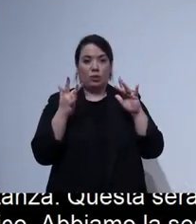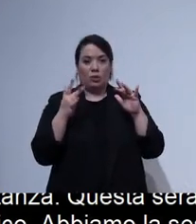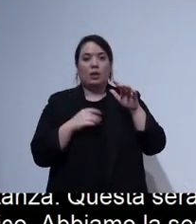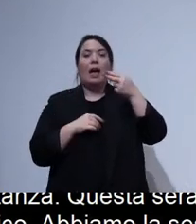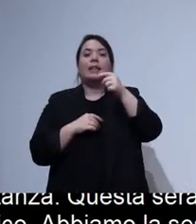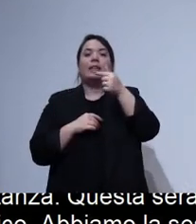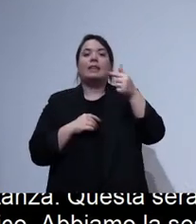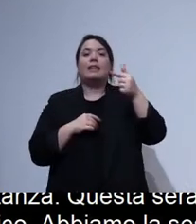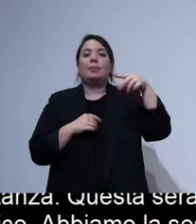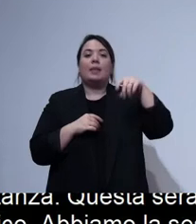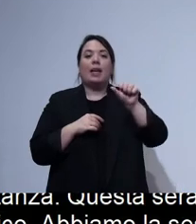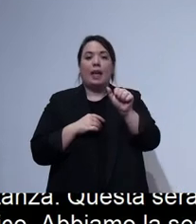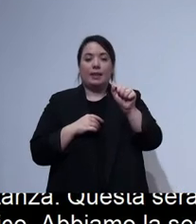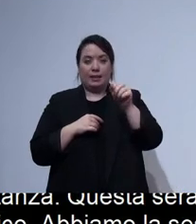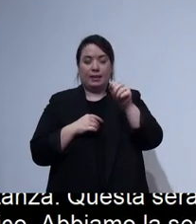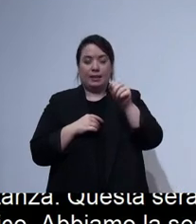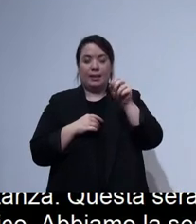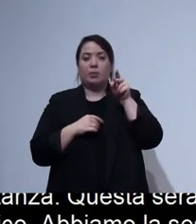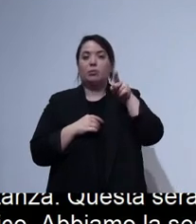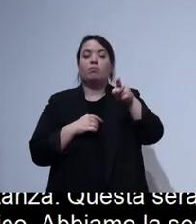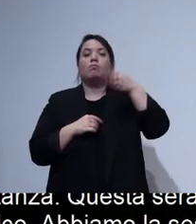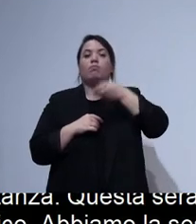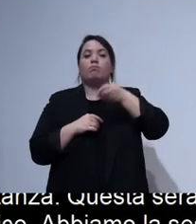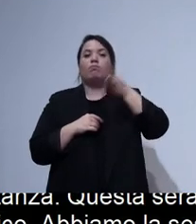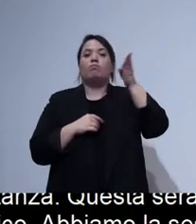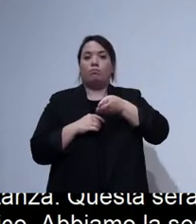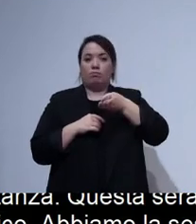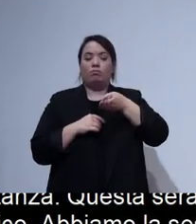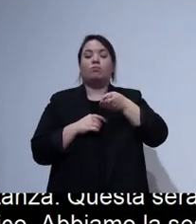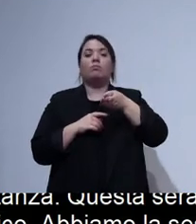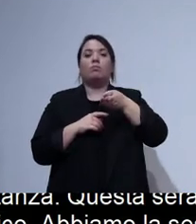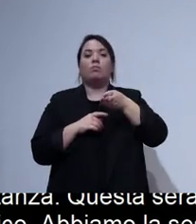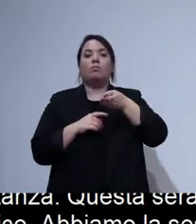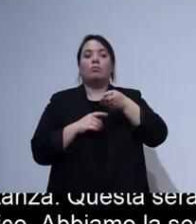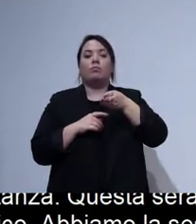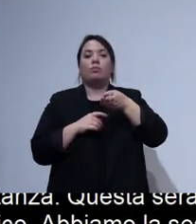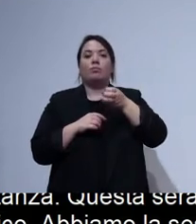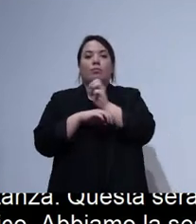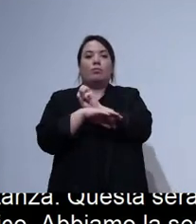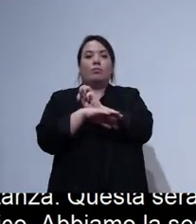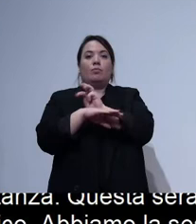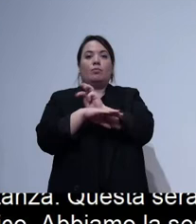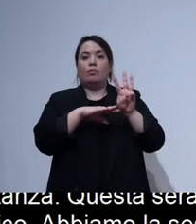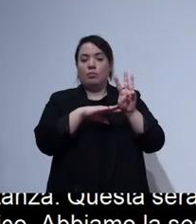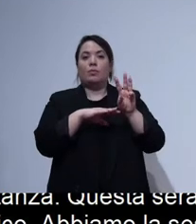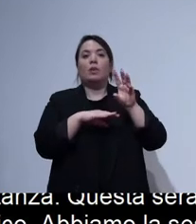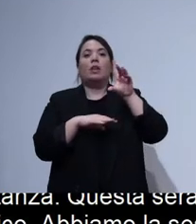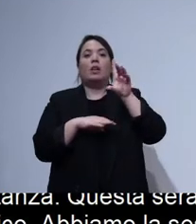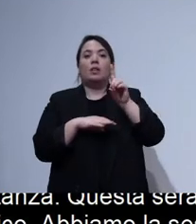.dav.ci